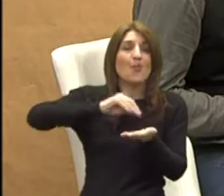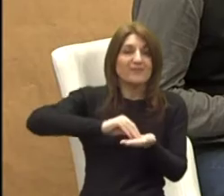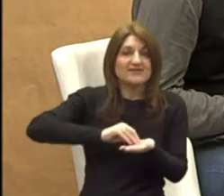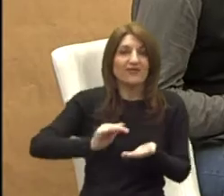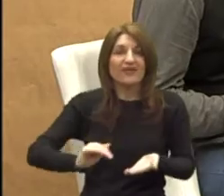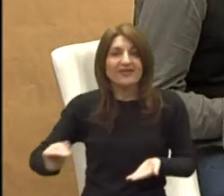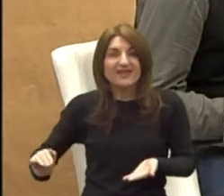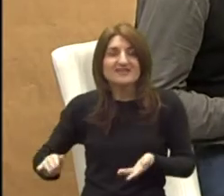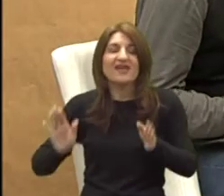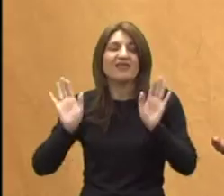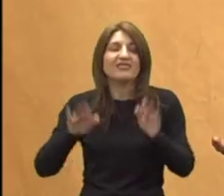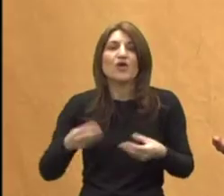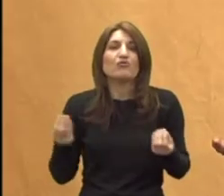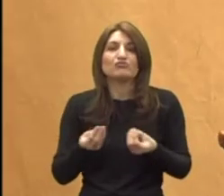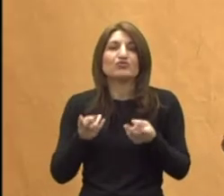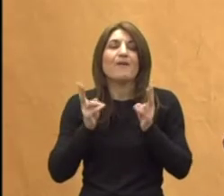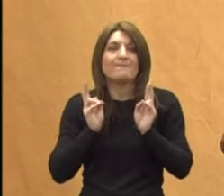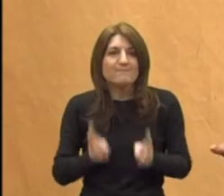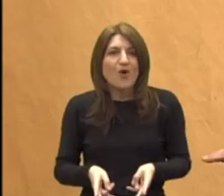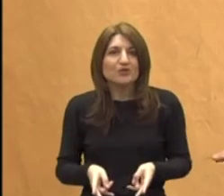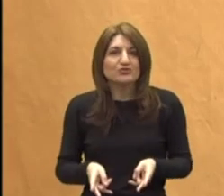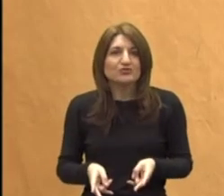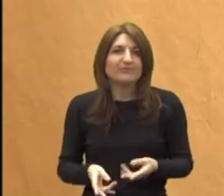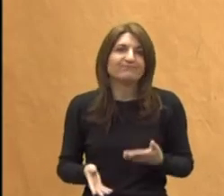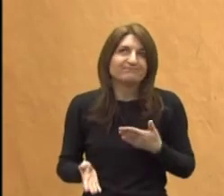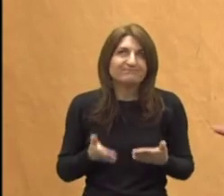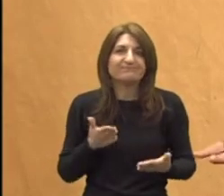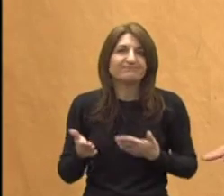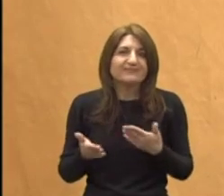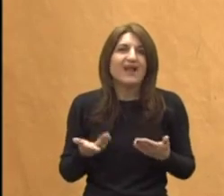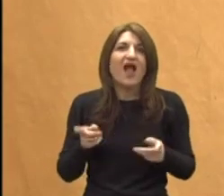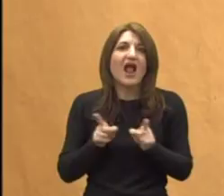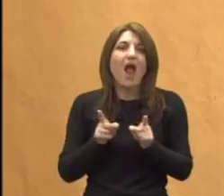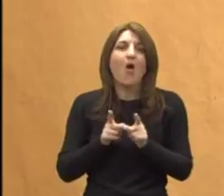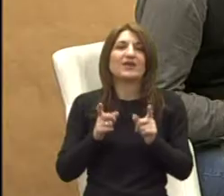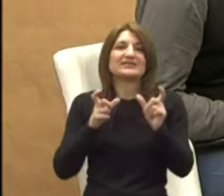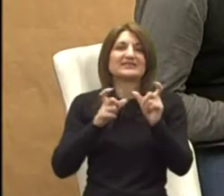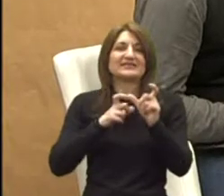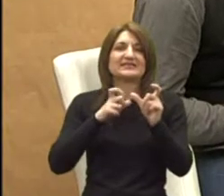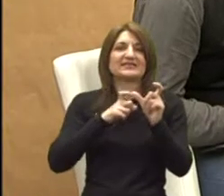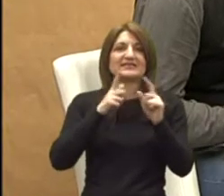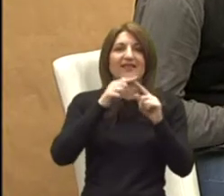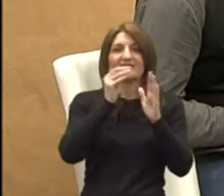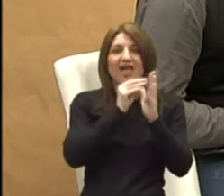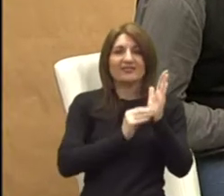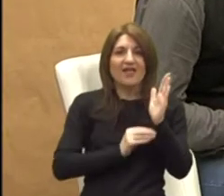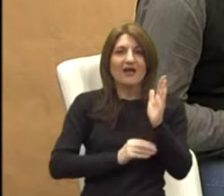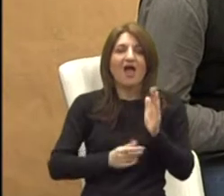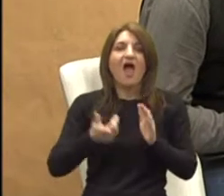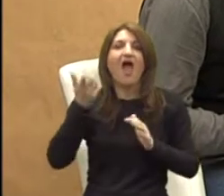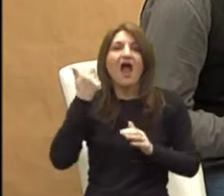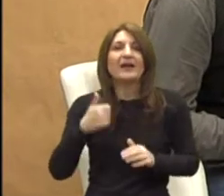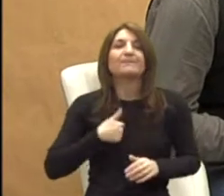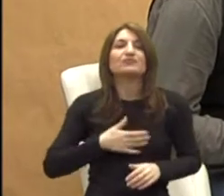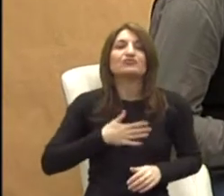što bi nekakvih... Kapacitet. Nego što bi možda po nekim standardima trebalo biti. Ali upravo zato želimo